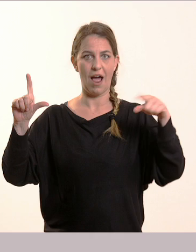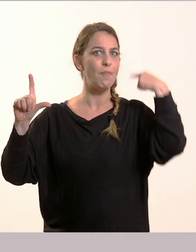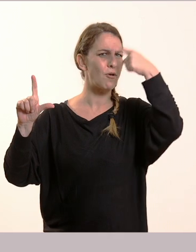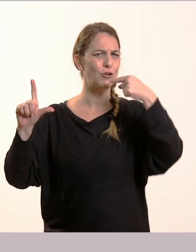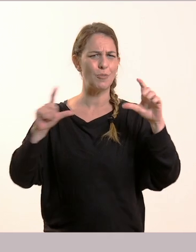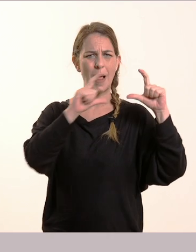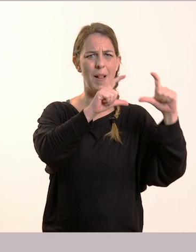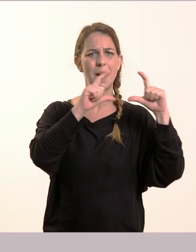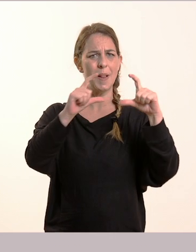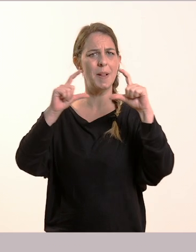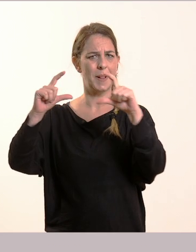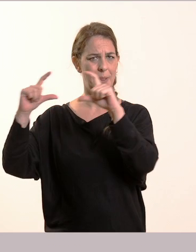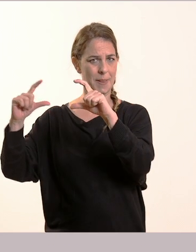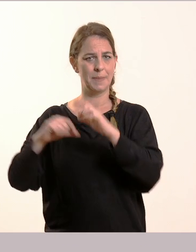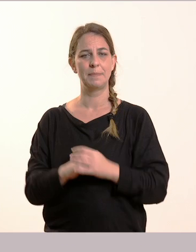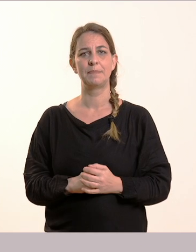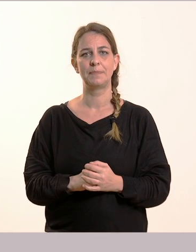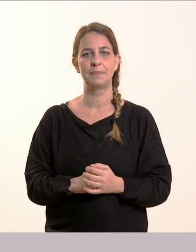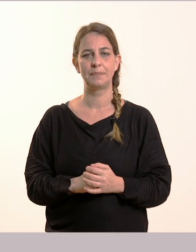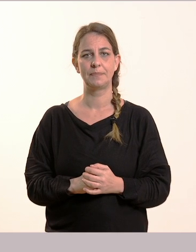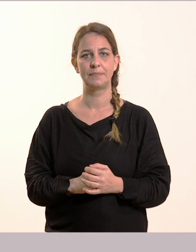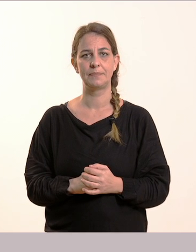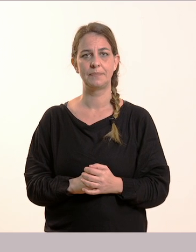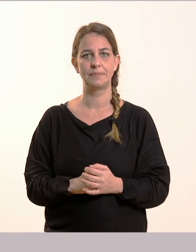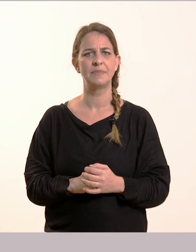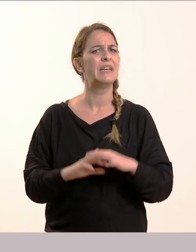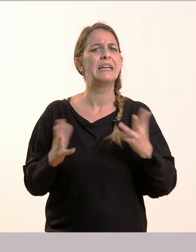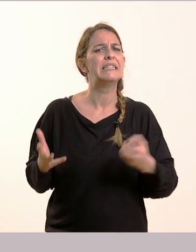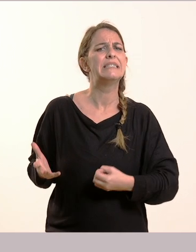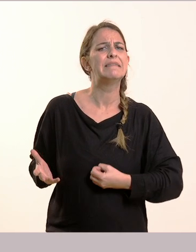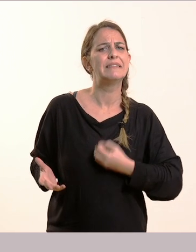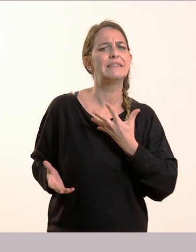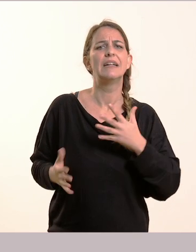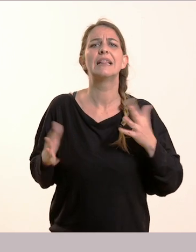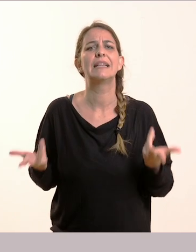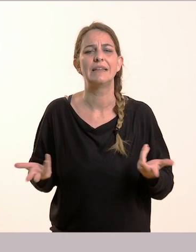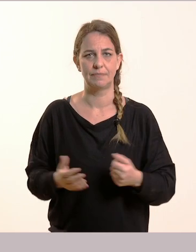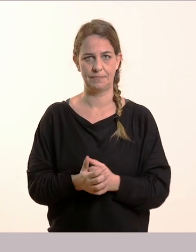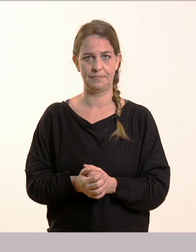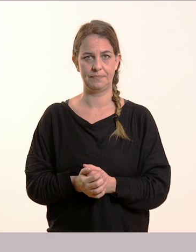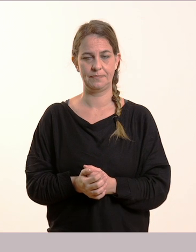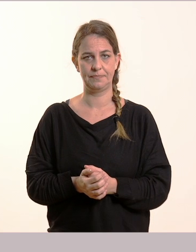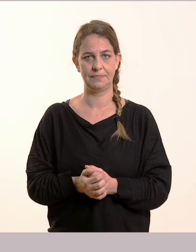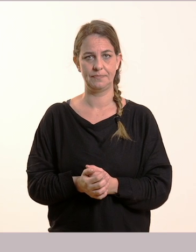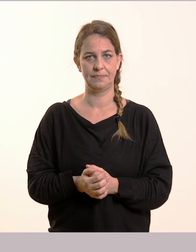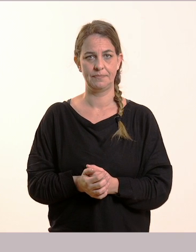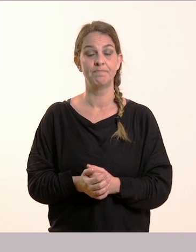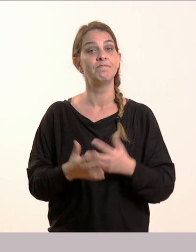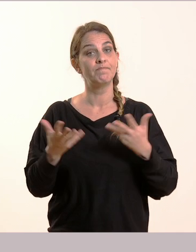φατσούλες. Τα συναισθήματα, λοιπόν, να πούμε τι είναι τα συναισθήματα πρώτα απ' όλα. Τα συναισθήματα είναι κάθε